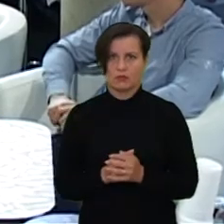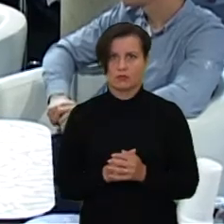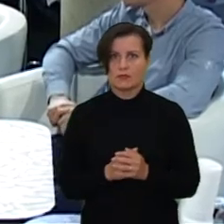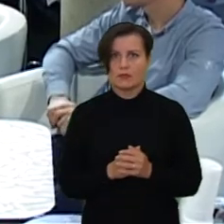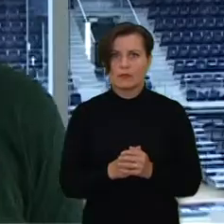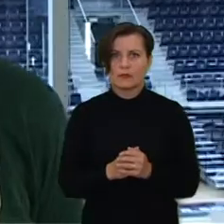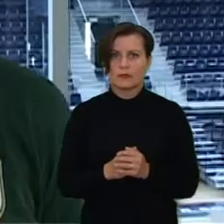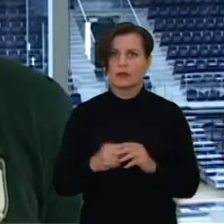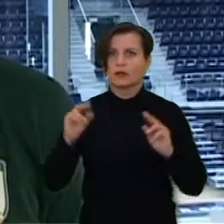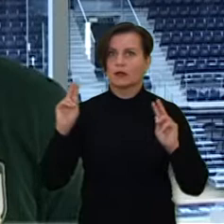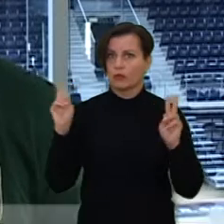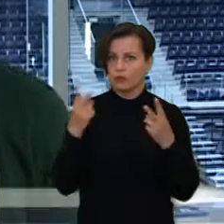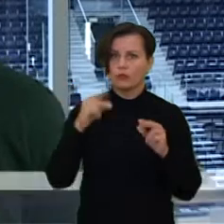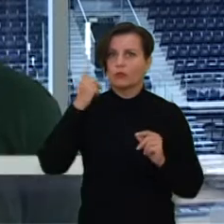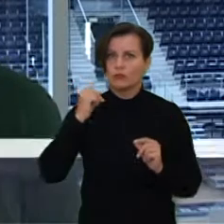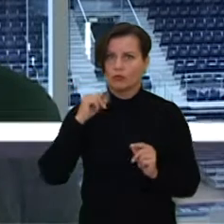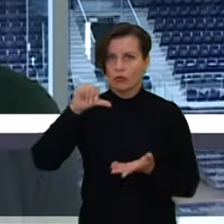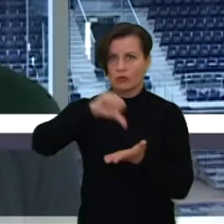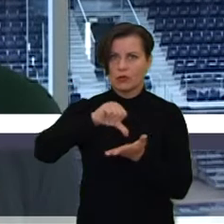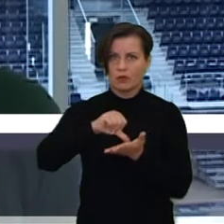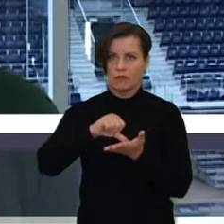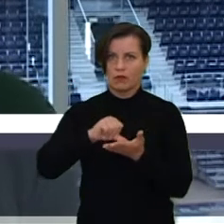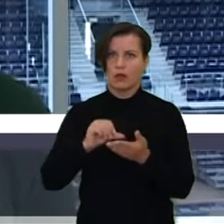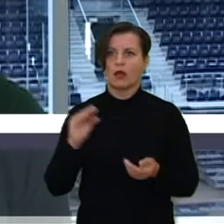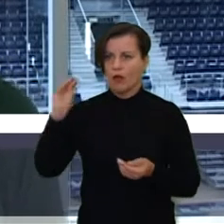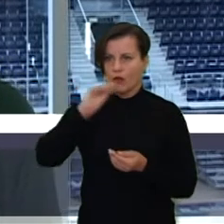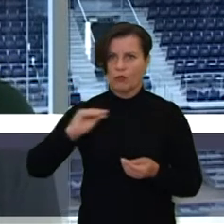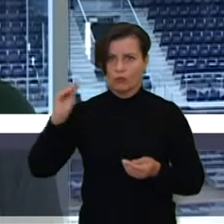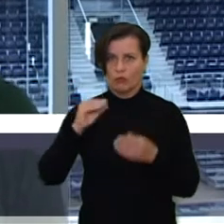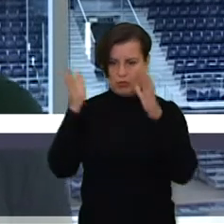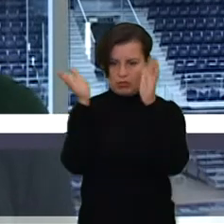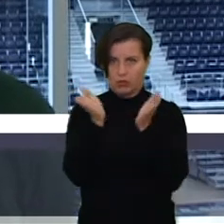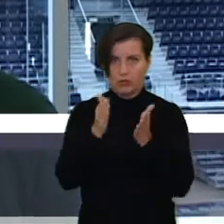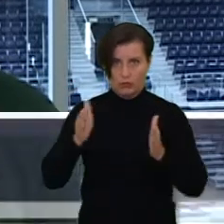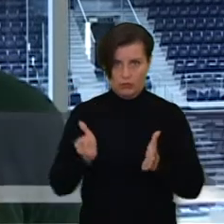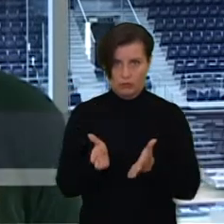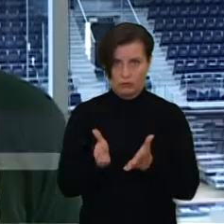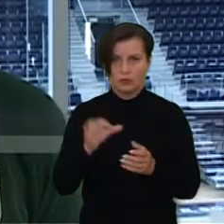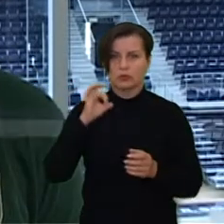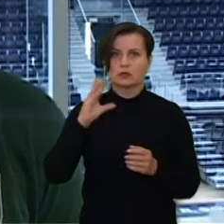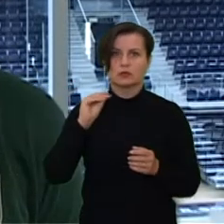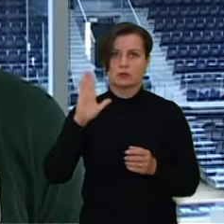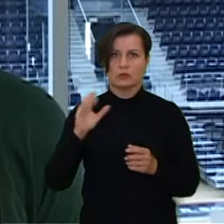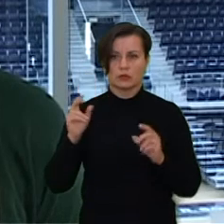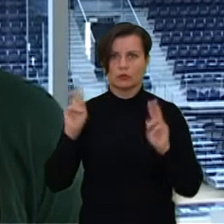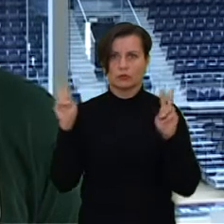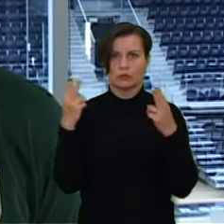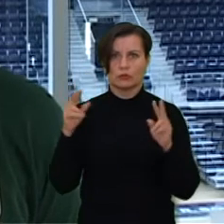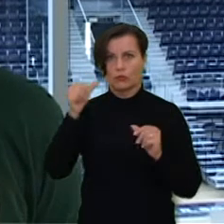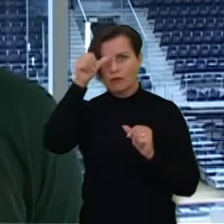Klubas norėjo dalyvauti Europos taurėje, nes visie klubo vardas,